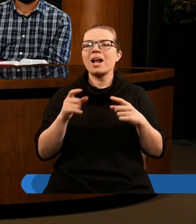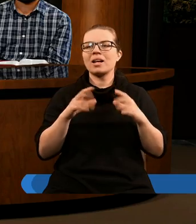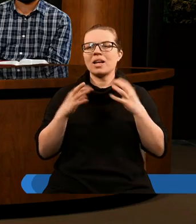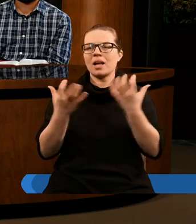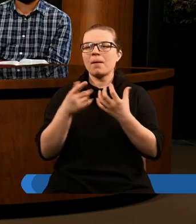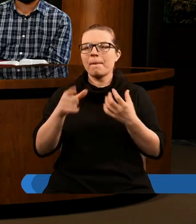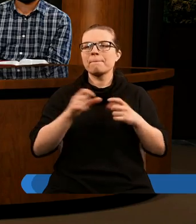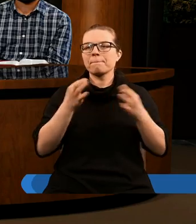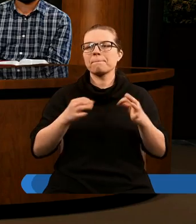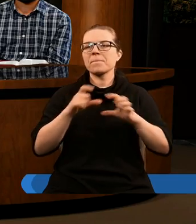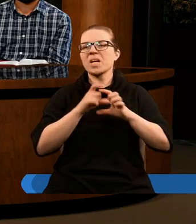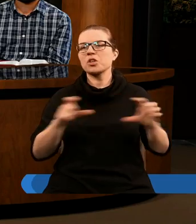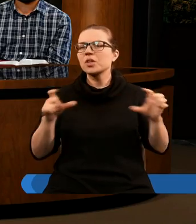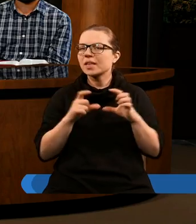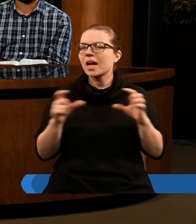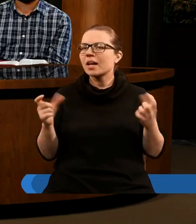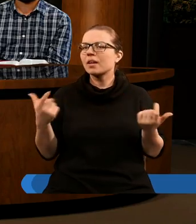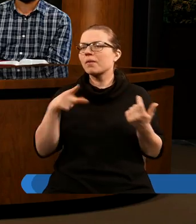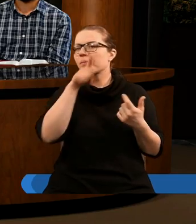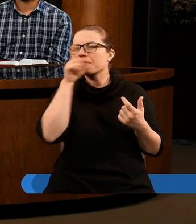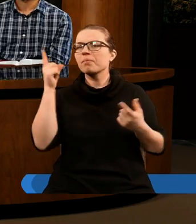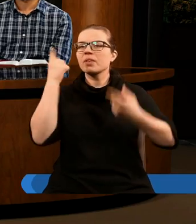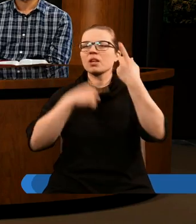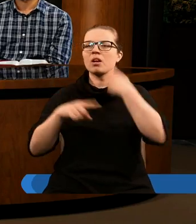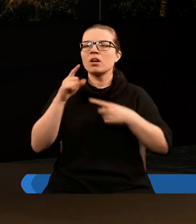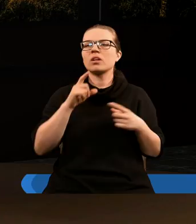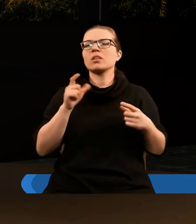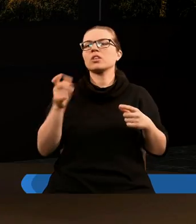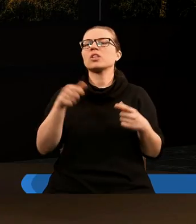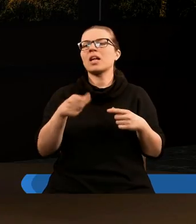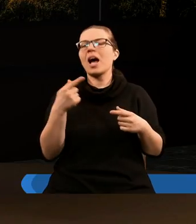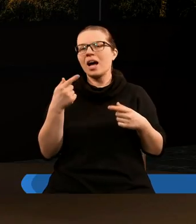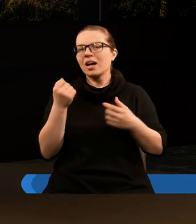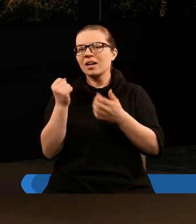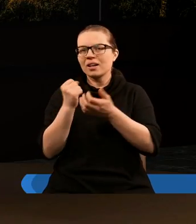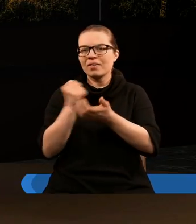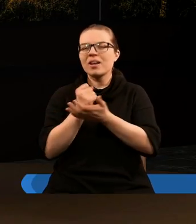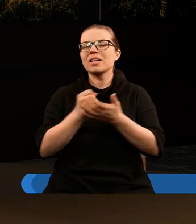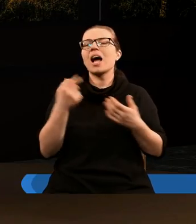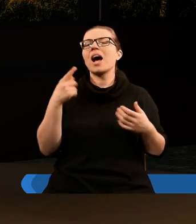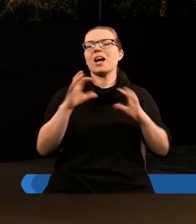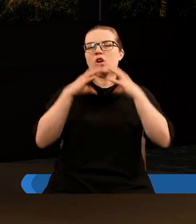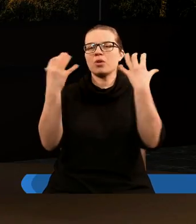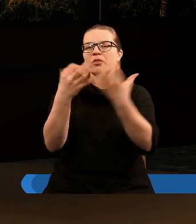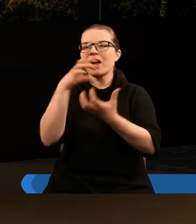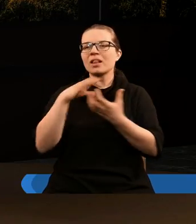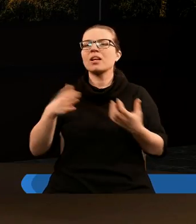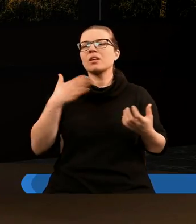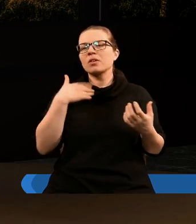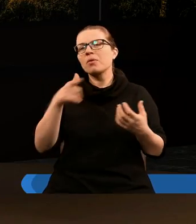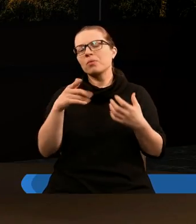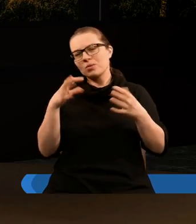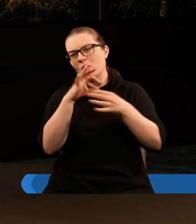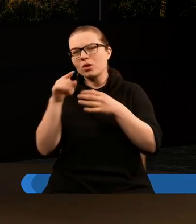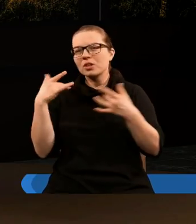W dzisiejszych czasach ludzie zastanawiają się, trwa debata globalna nad tym, jak poprawić